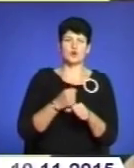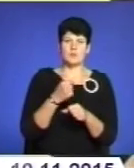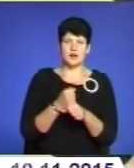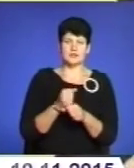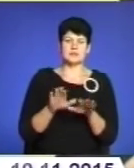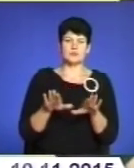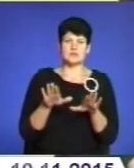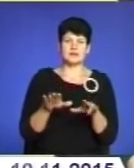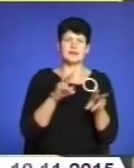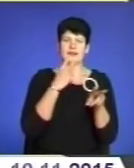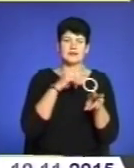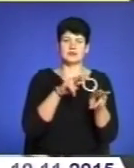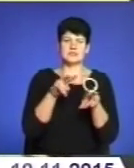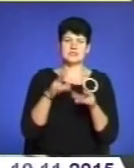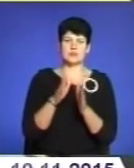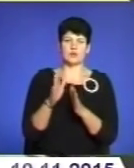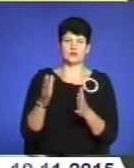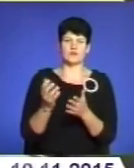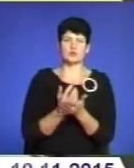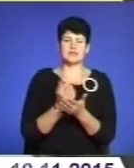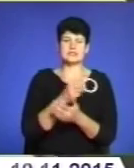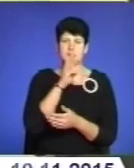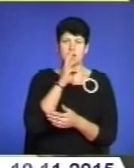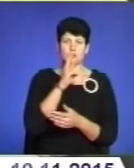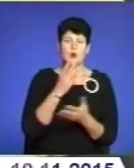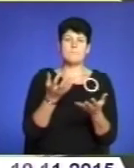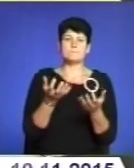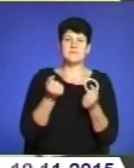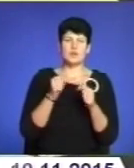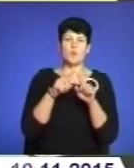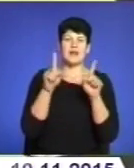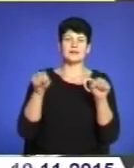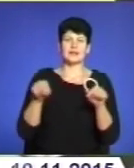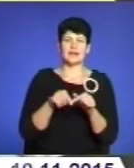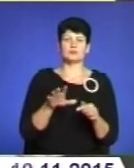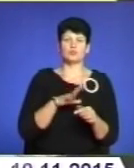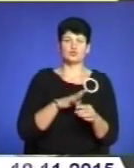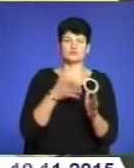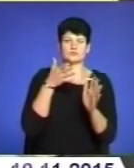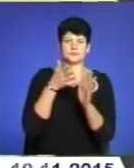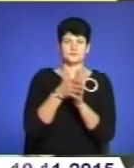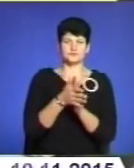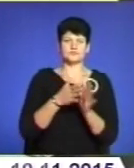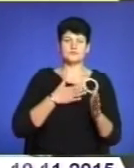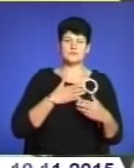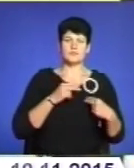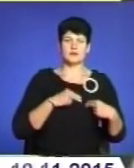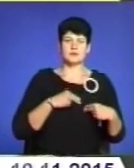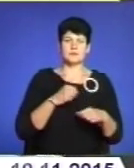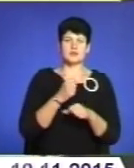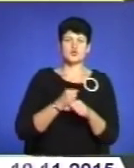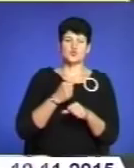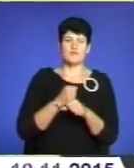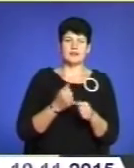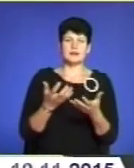не дивитися за порядком і не заробляти зарплату. Прийом анкет був чест, прозорий. Наші працівники працювали, які